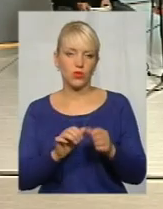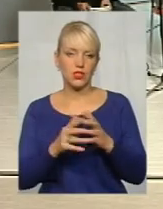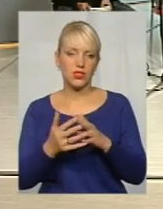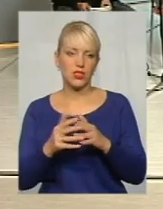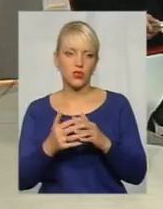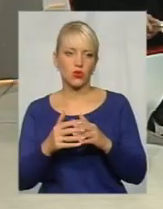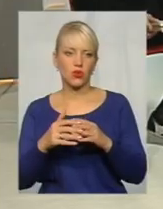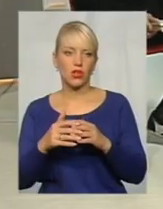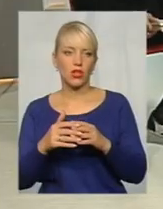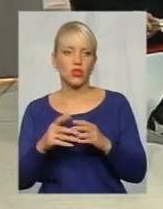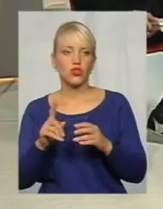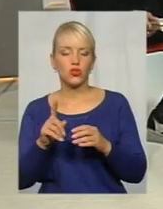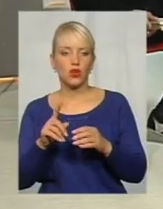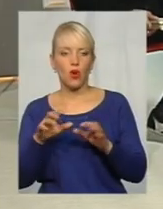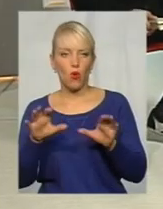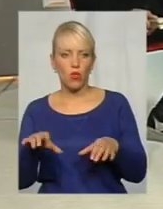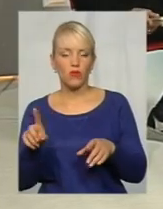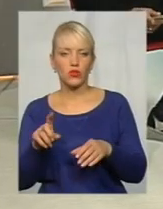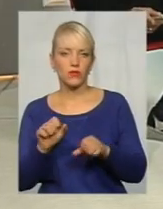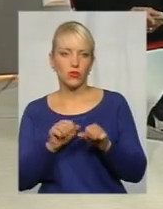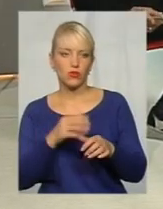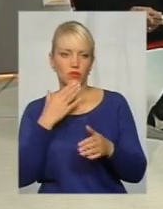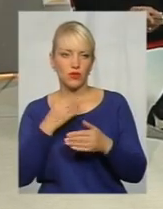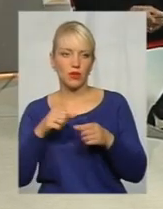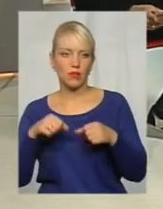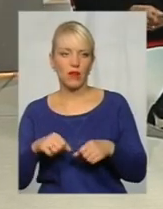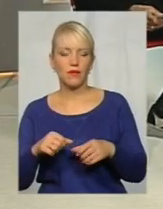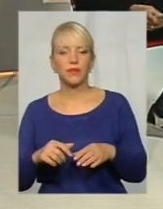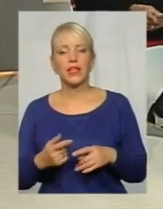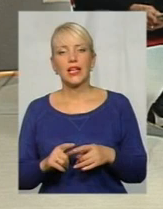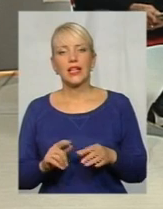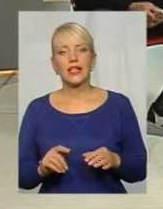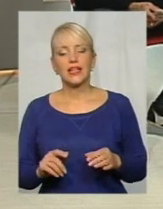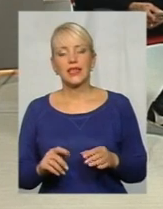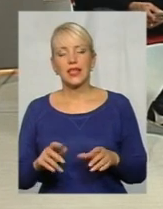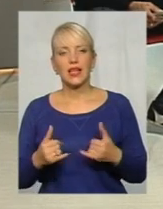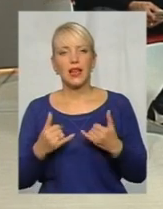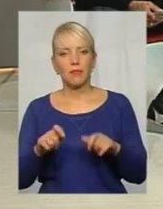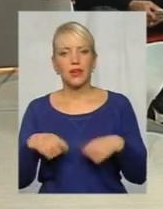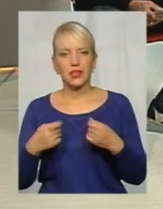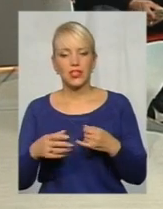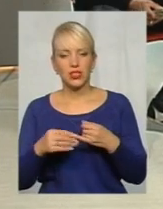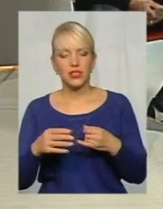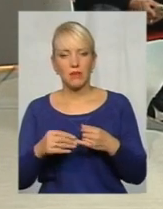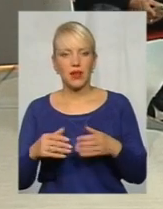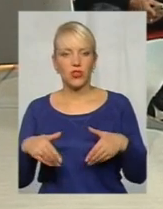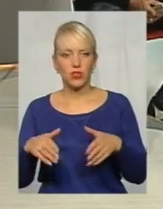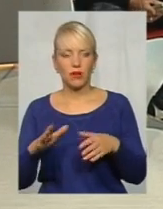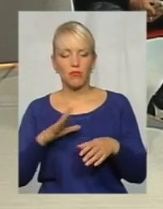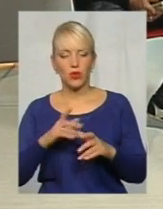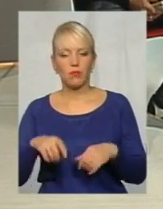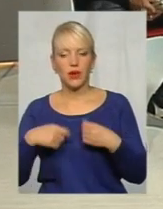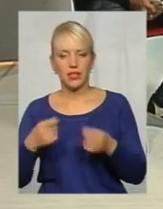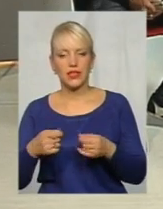голову, аби відстоювати свої права. Так, справді, що при передачі поренту земельної ділянки були передані, як